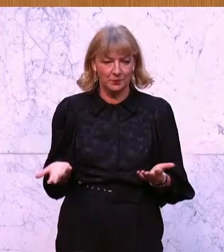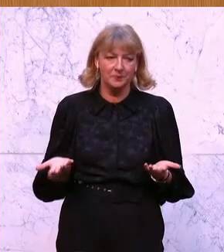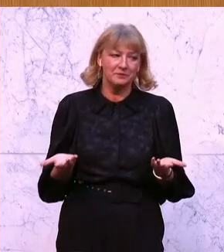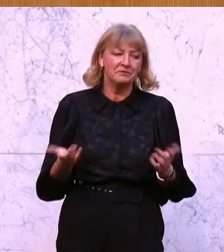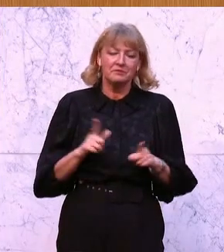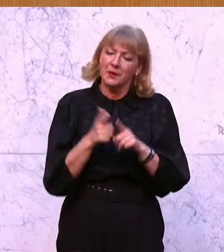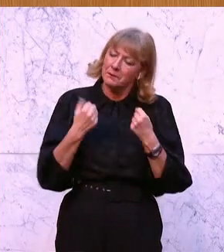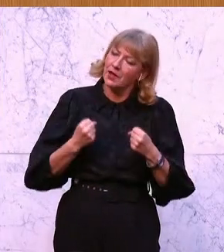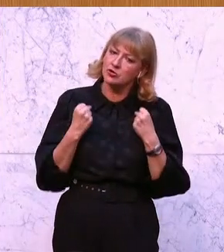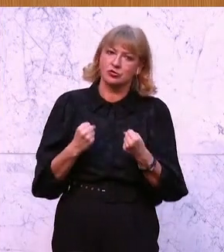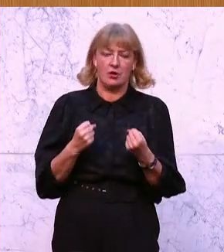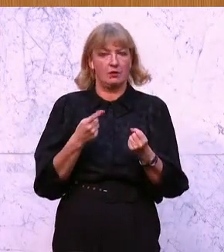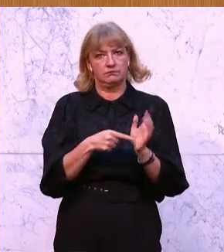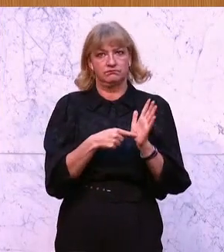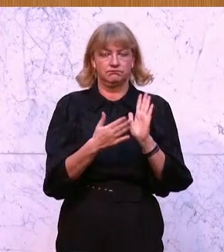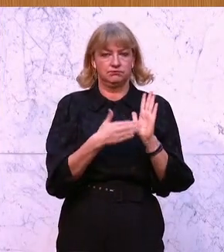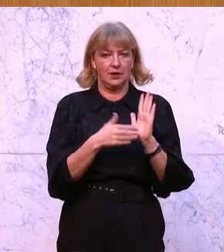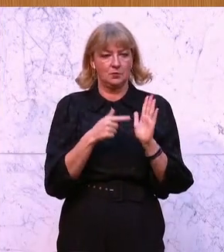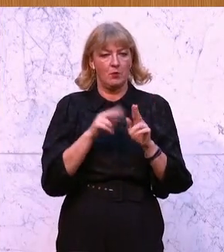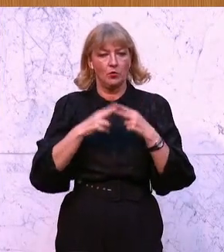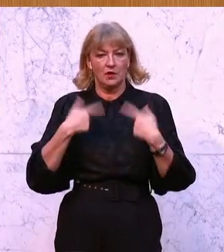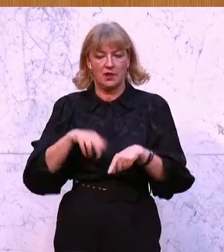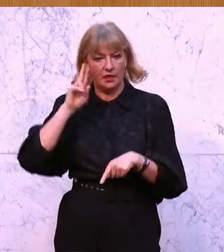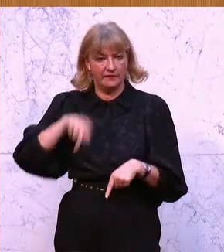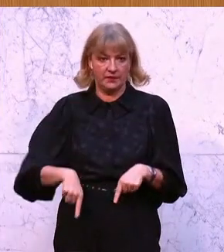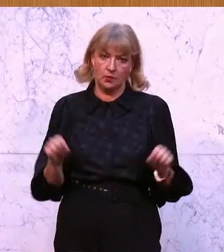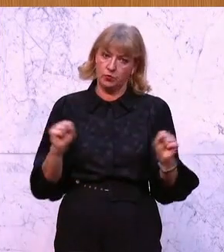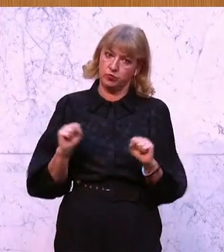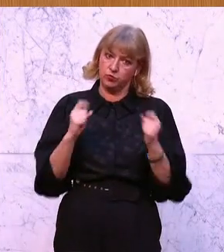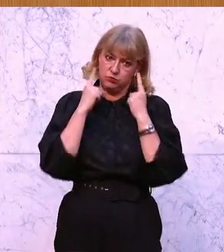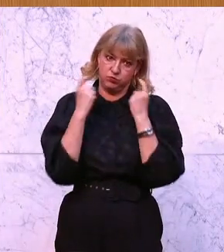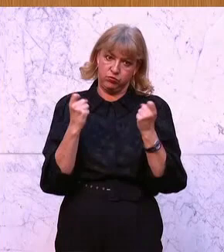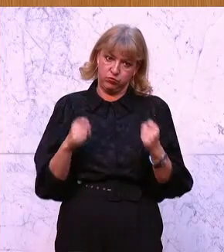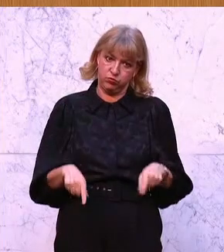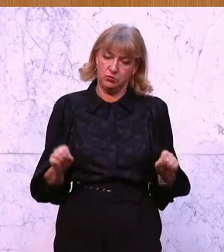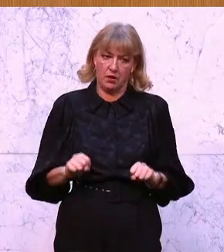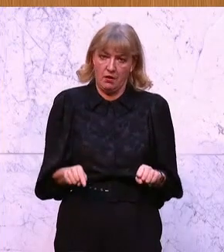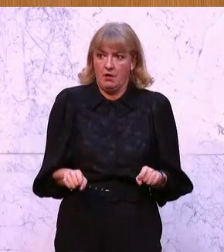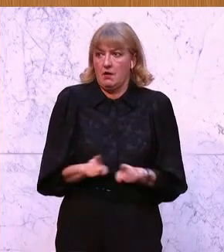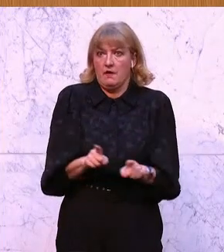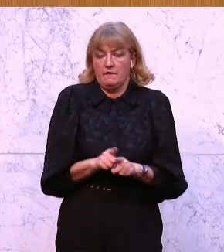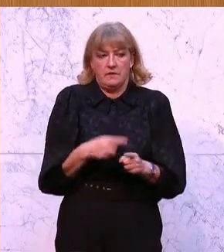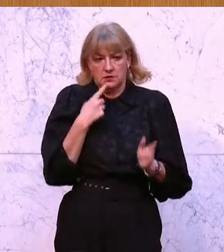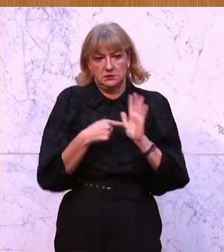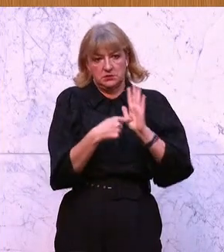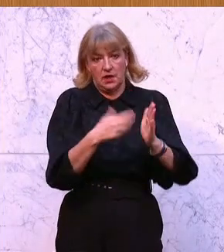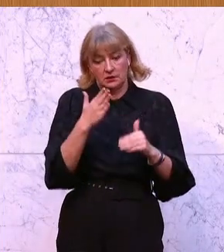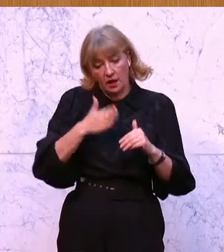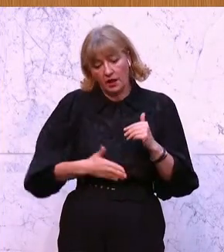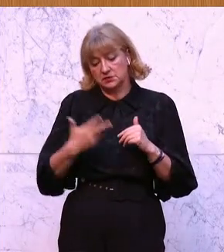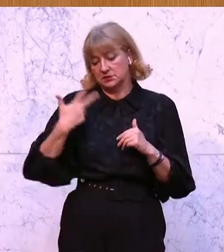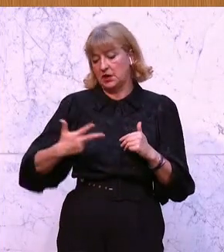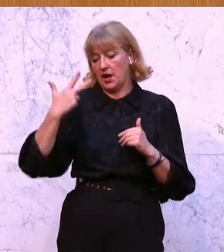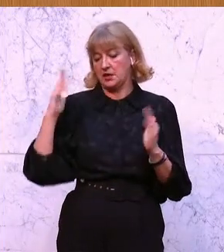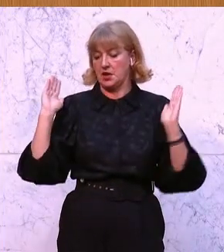Am gravierendsten ist da das Beispiel des Bundeslands Wien, das hier ganz unverfohren ausweist, dass in den vergangenen